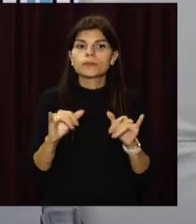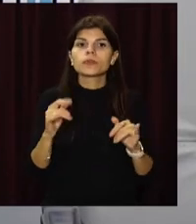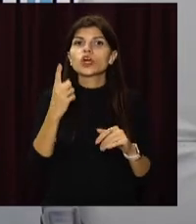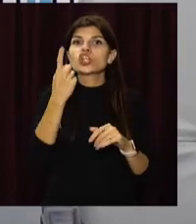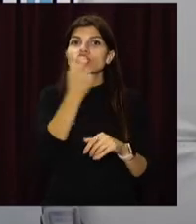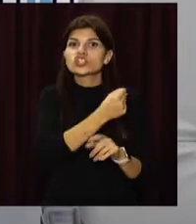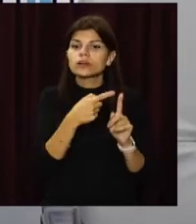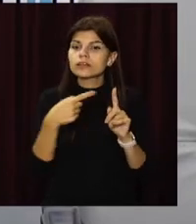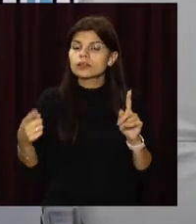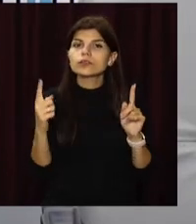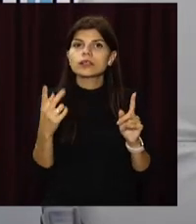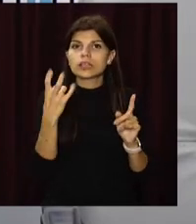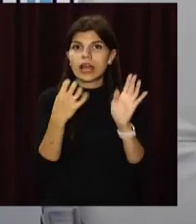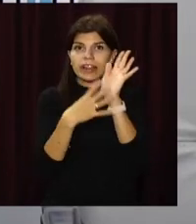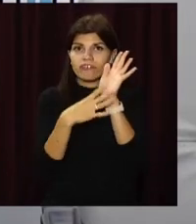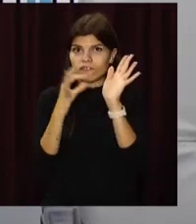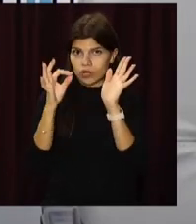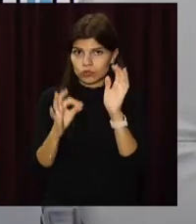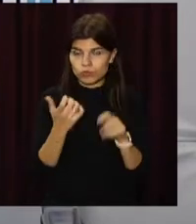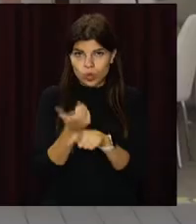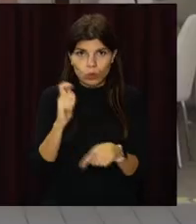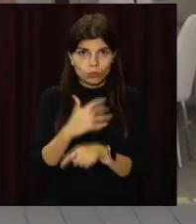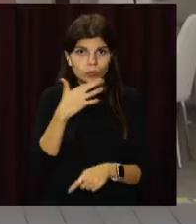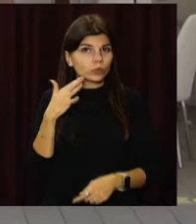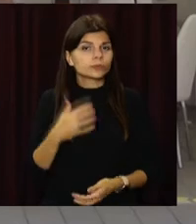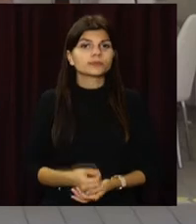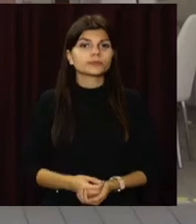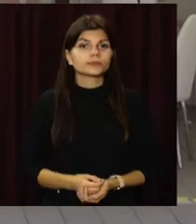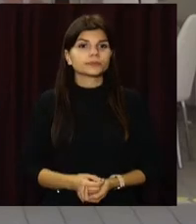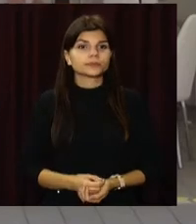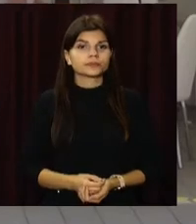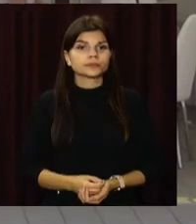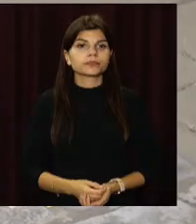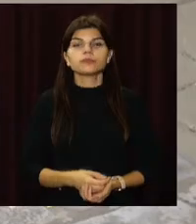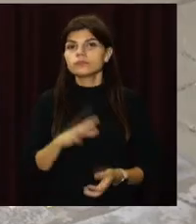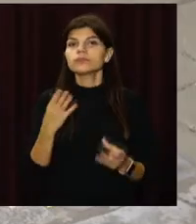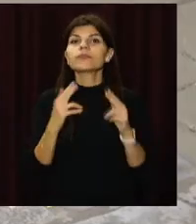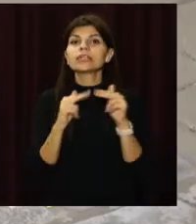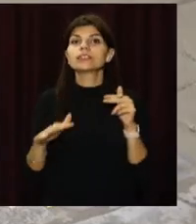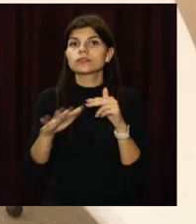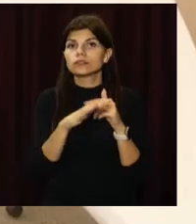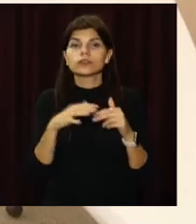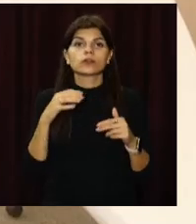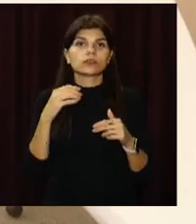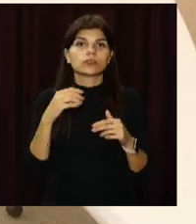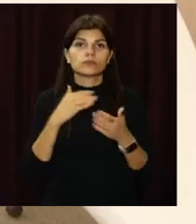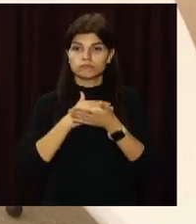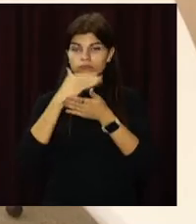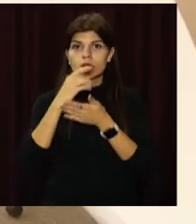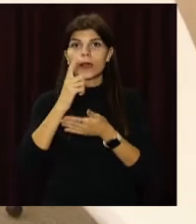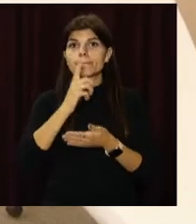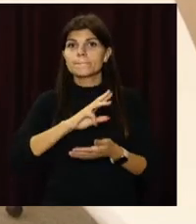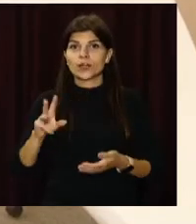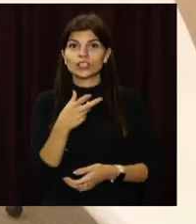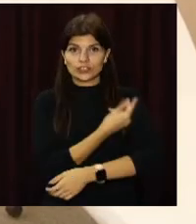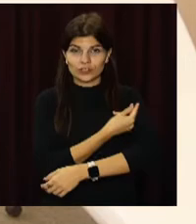тижнева захворюваність майже на 90%. Наразі Дніпропетровщина подолала позначку в мільйон щеплених – це